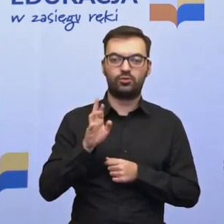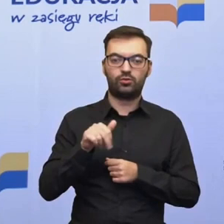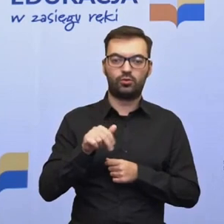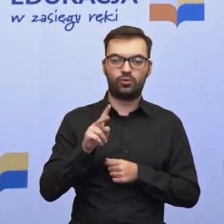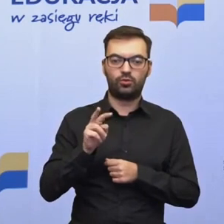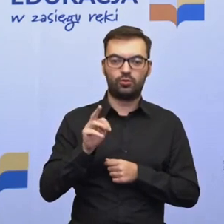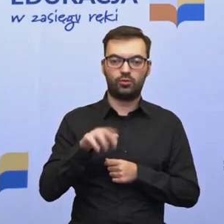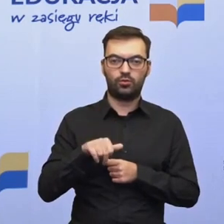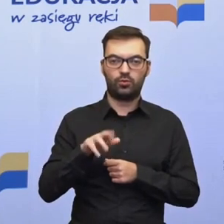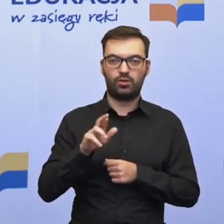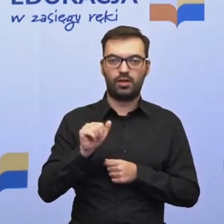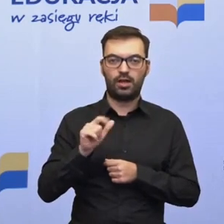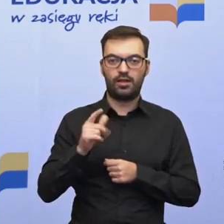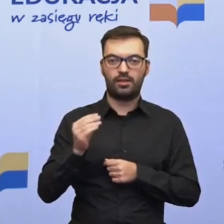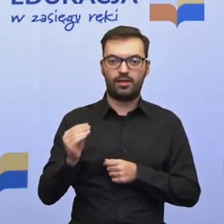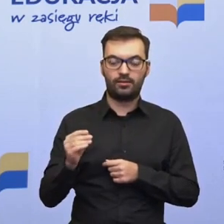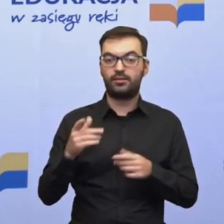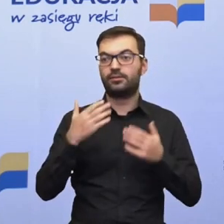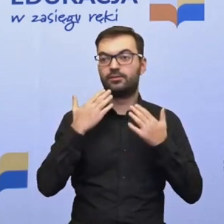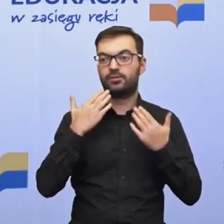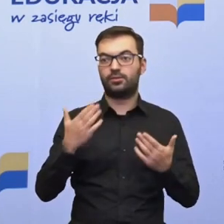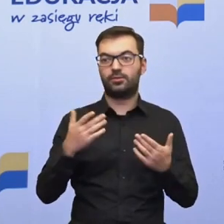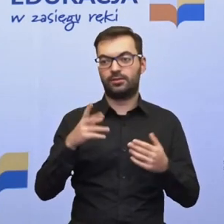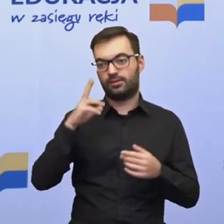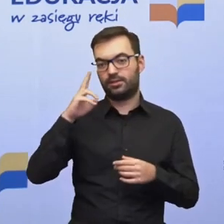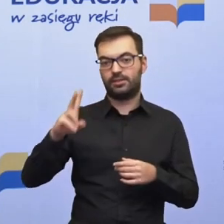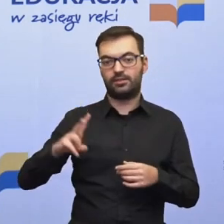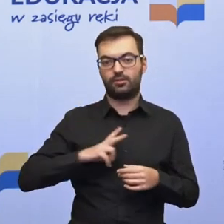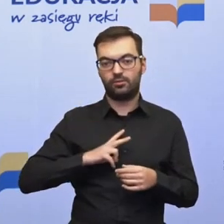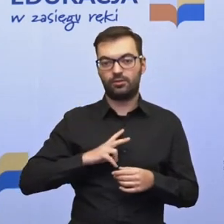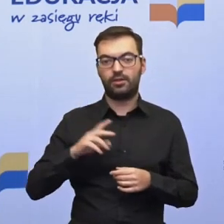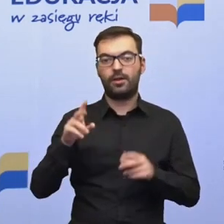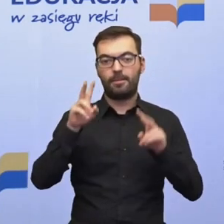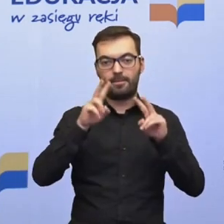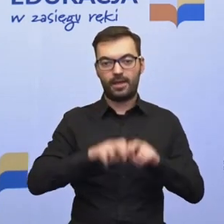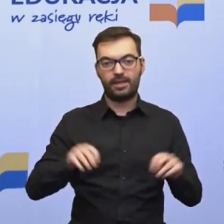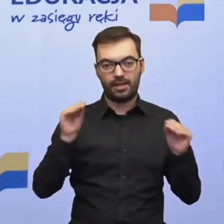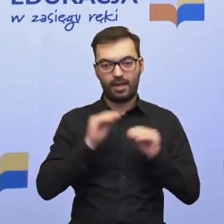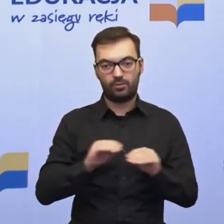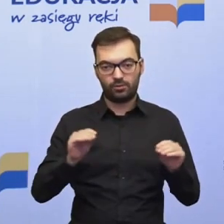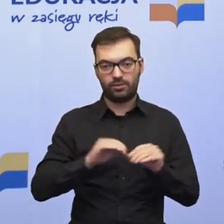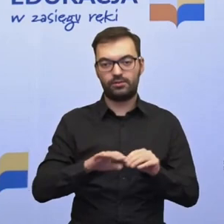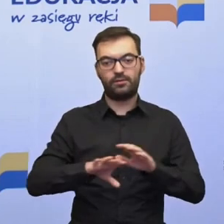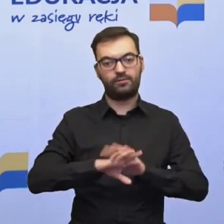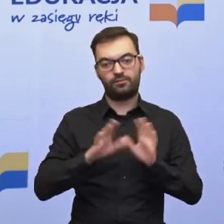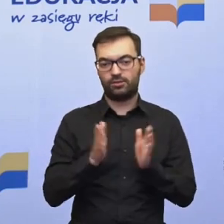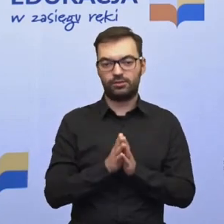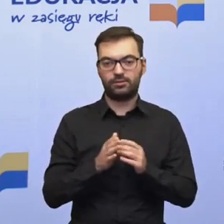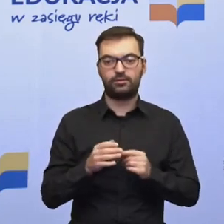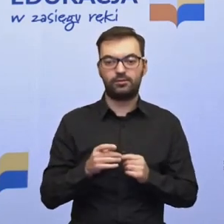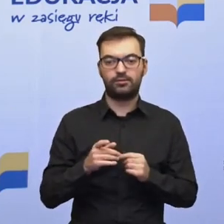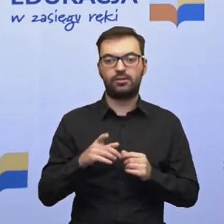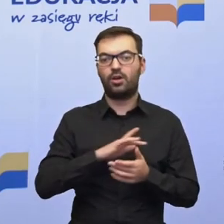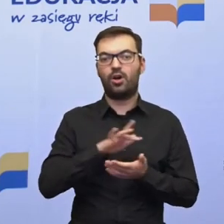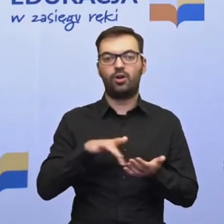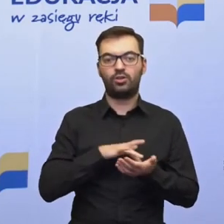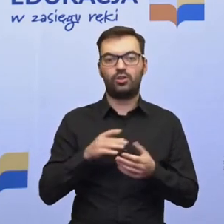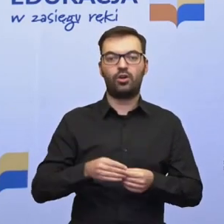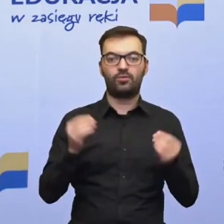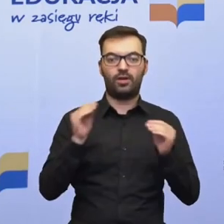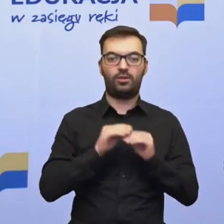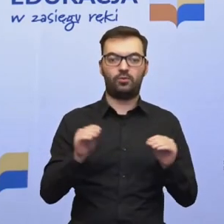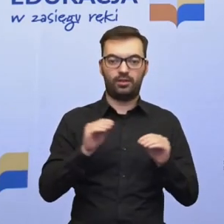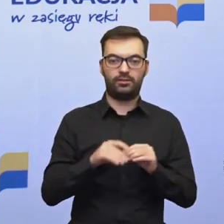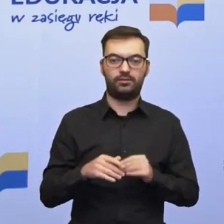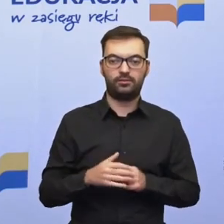w tym uczestniczył. Dziękuję Instytutowi Badań Edukacyjnych, wszystkich i Ośrodkowi Rozwoju Edukacji.